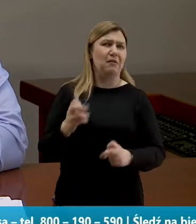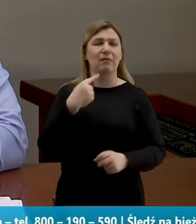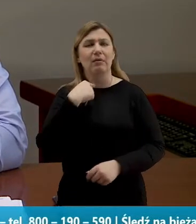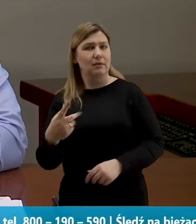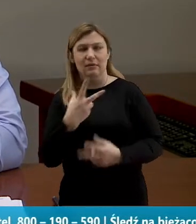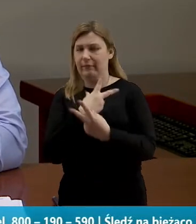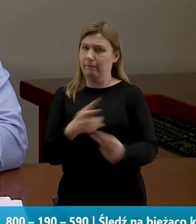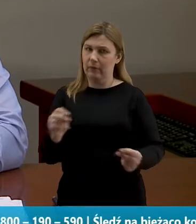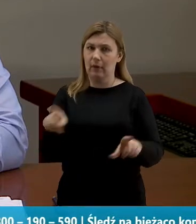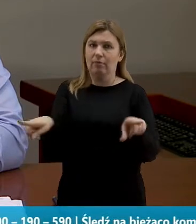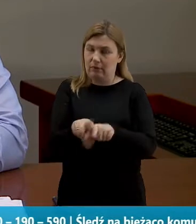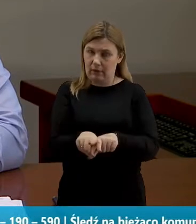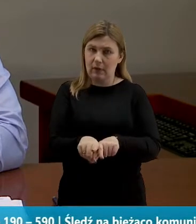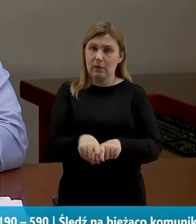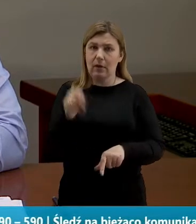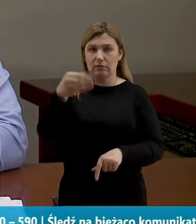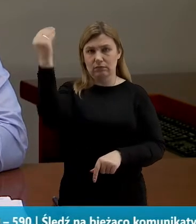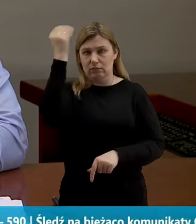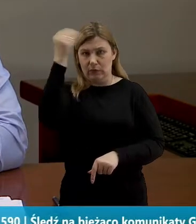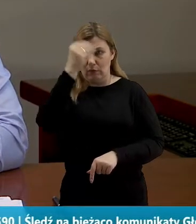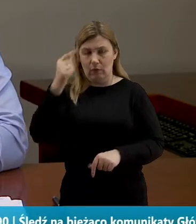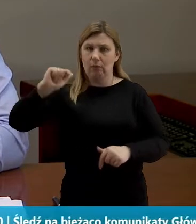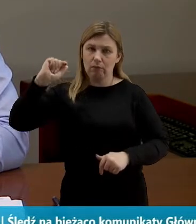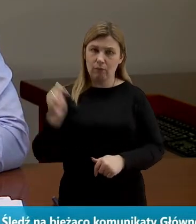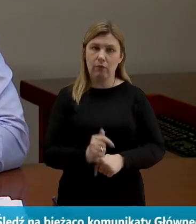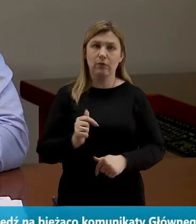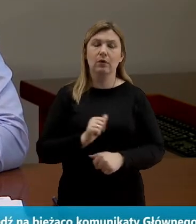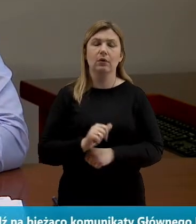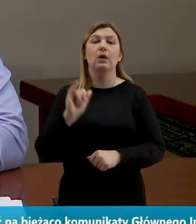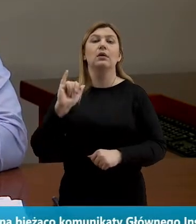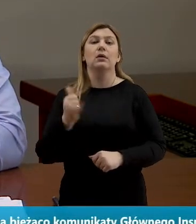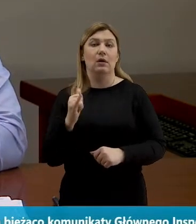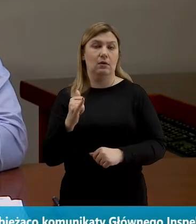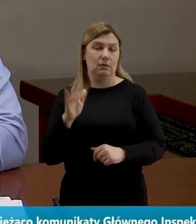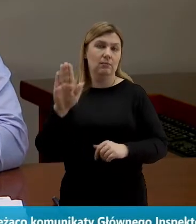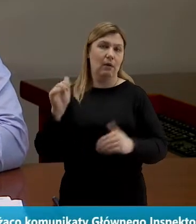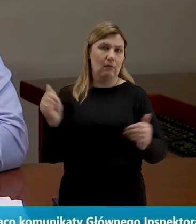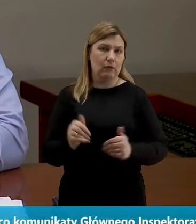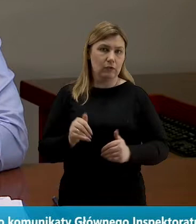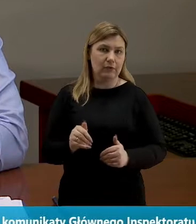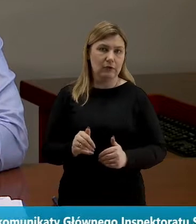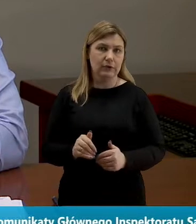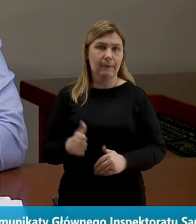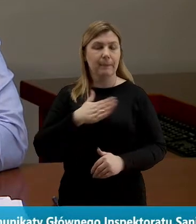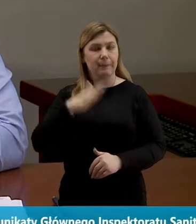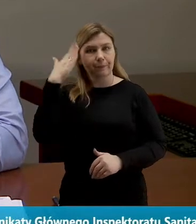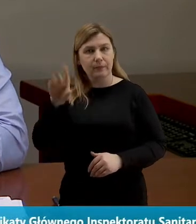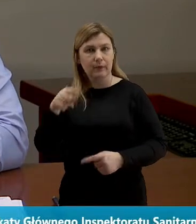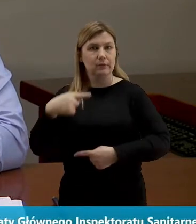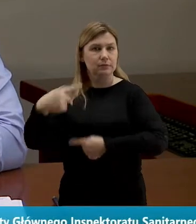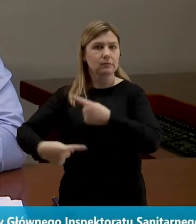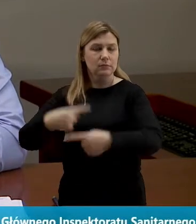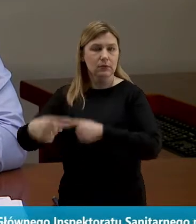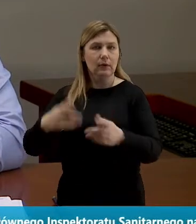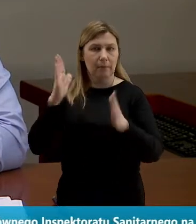także do przerabiania pewnego zakresu materiału, na ile to będzie możliwe. mam nadzieję, że ten proces